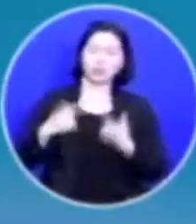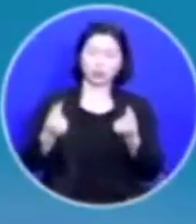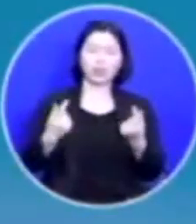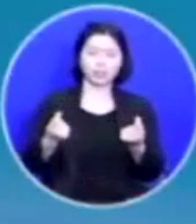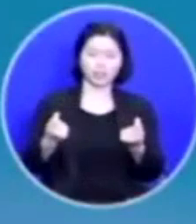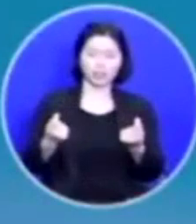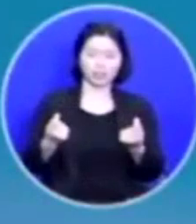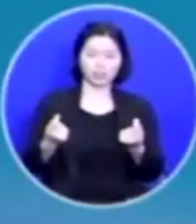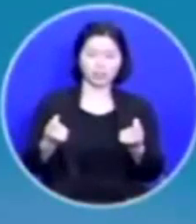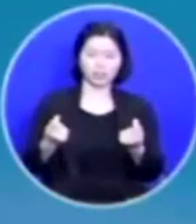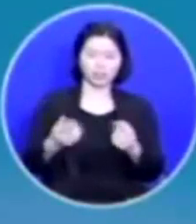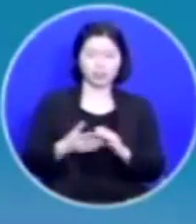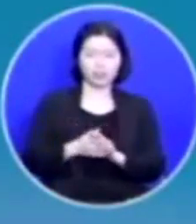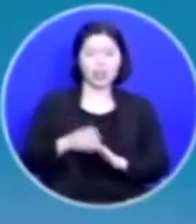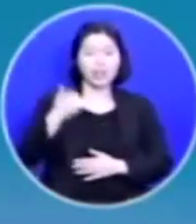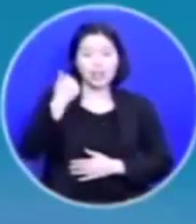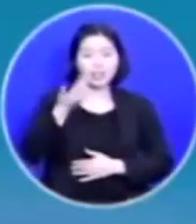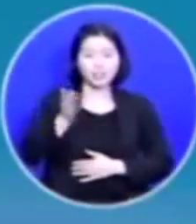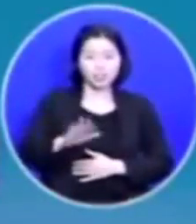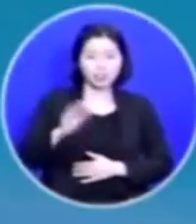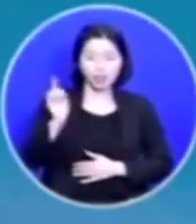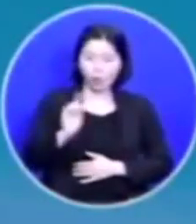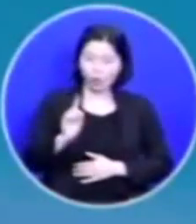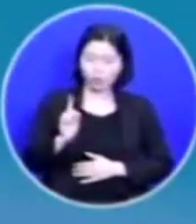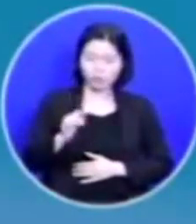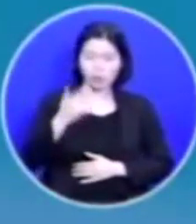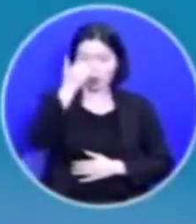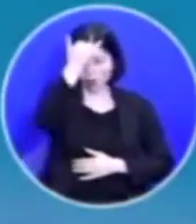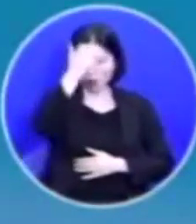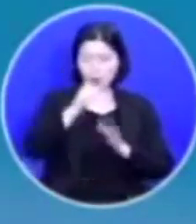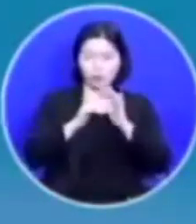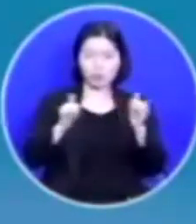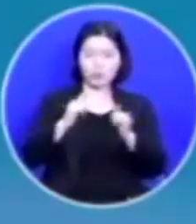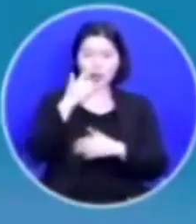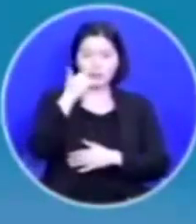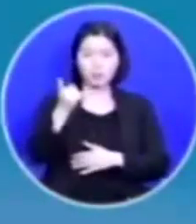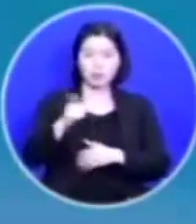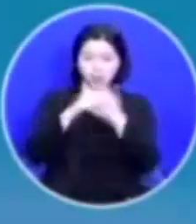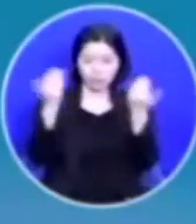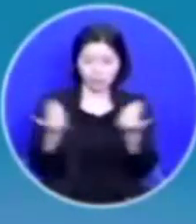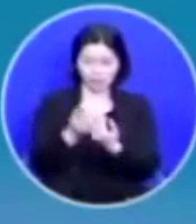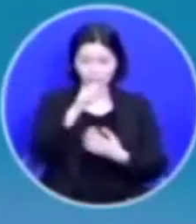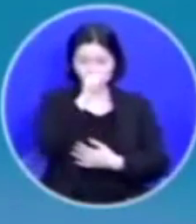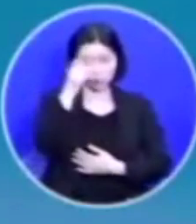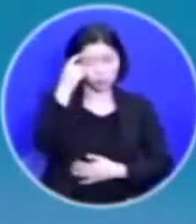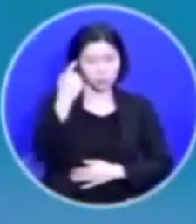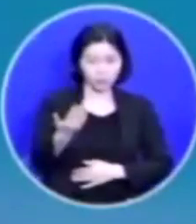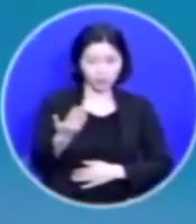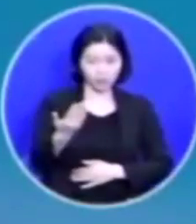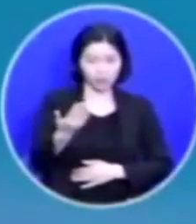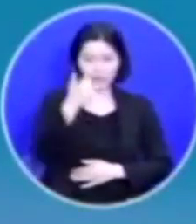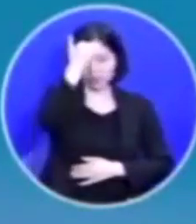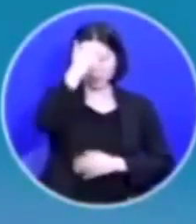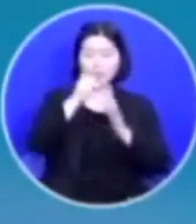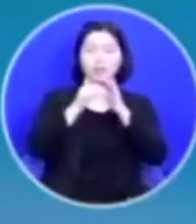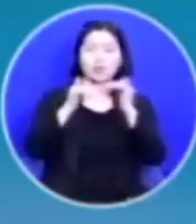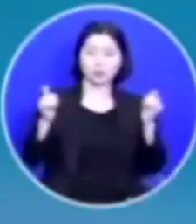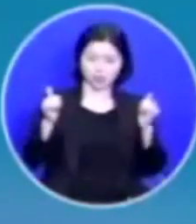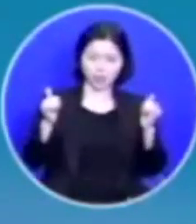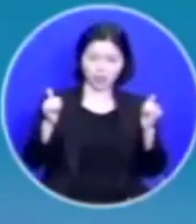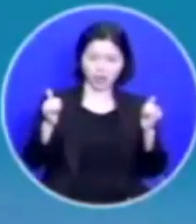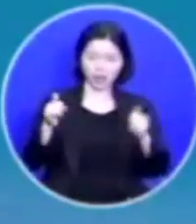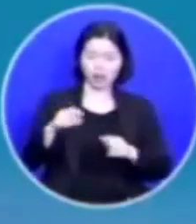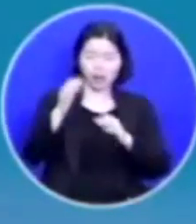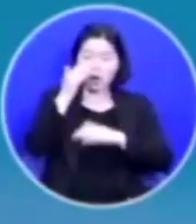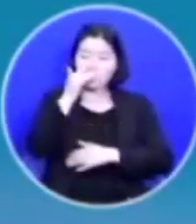다 똑같죠 그런데 어째서 효자의 부모는 다 좋습니까? 효자가 부모님을 바라보는